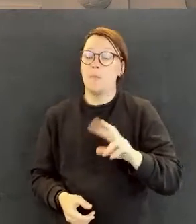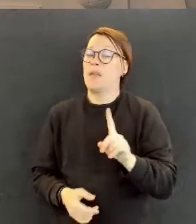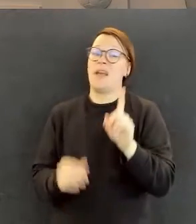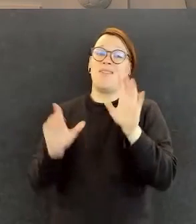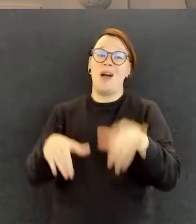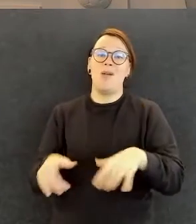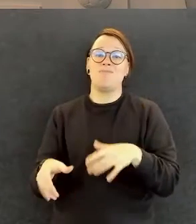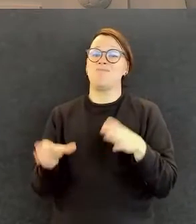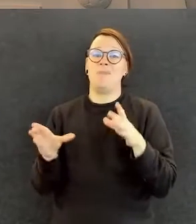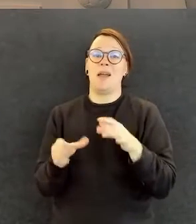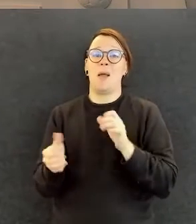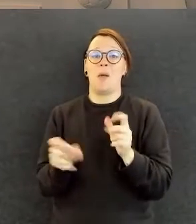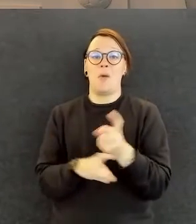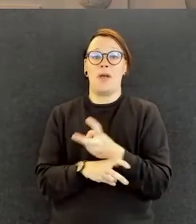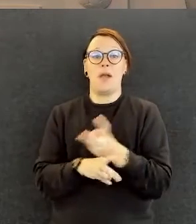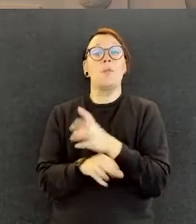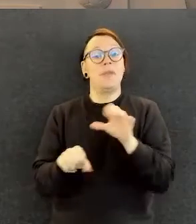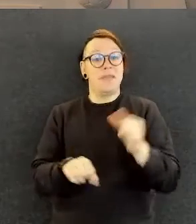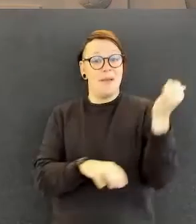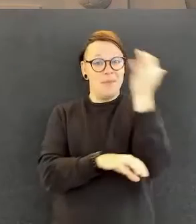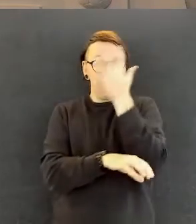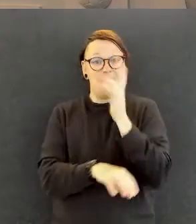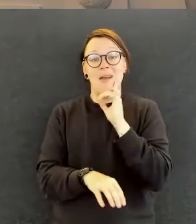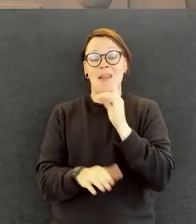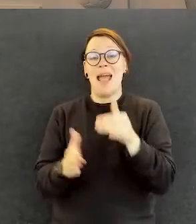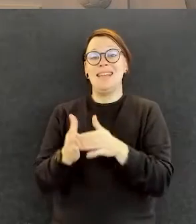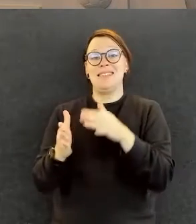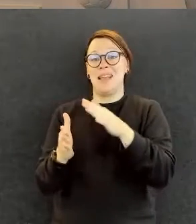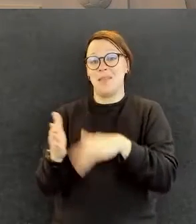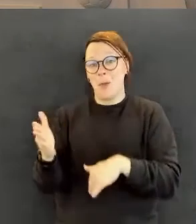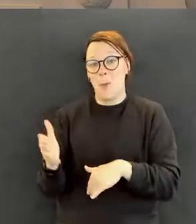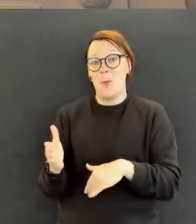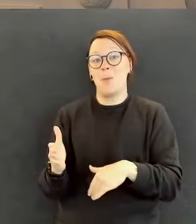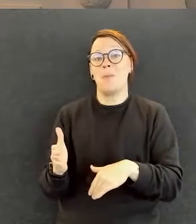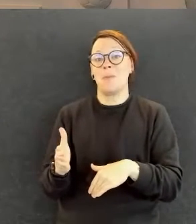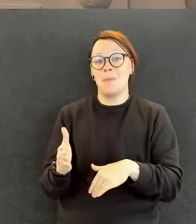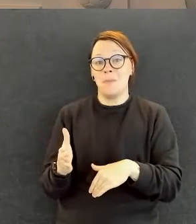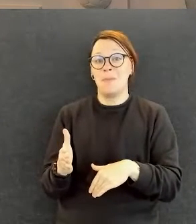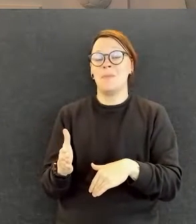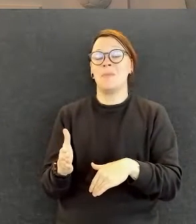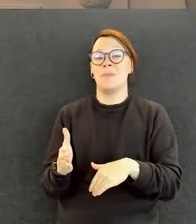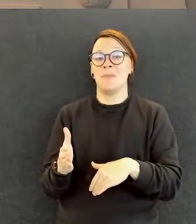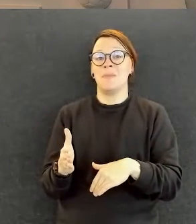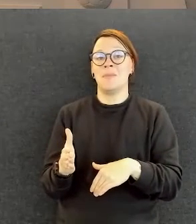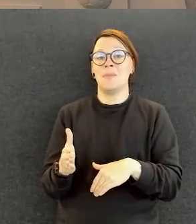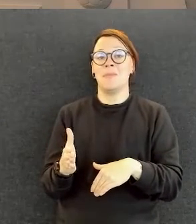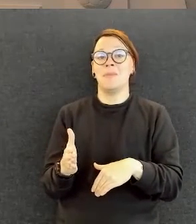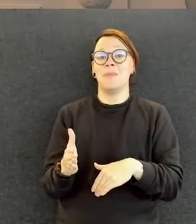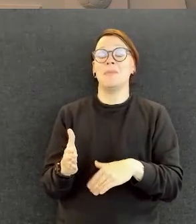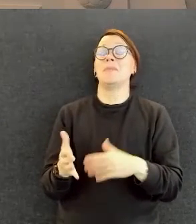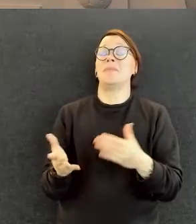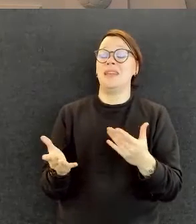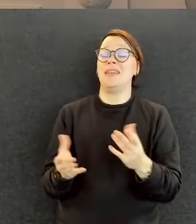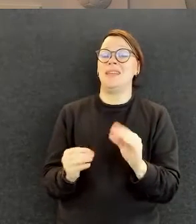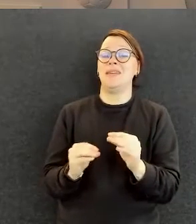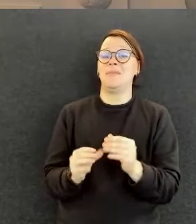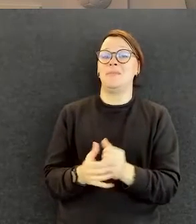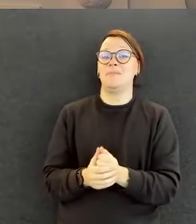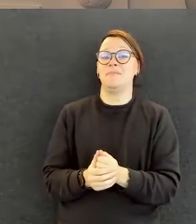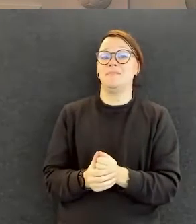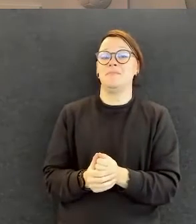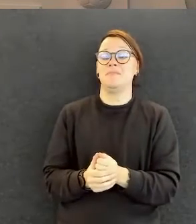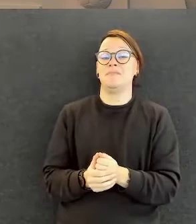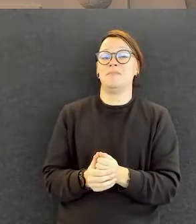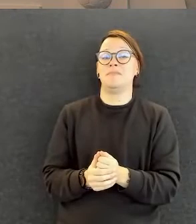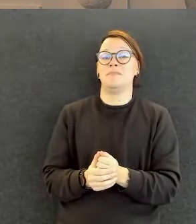esteetön keilahalli ja siellä on tarvittaessa kourut, jos tarvitaan. Mutta tähän sellainen, että minä mainitsin